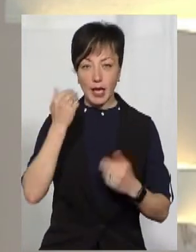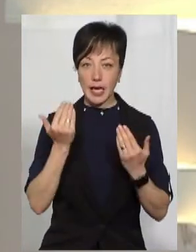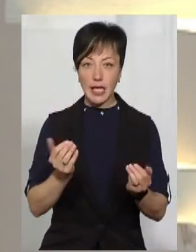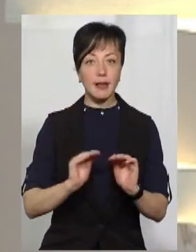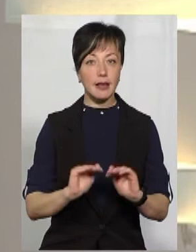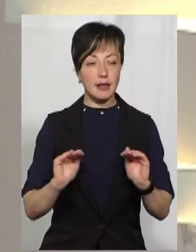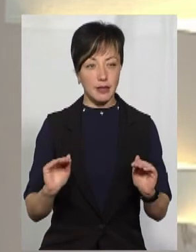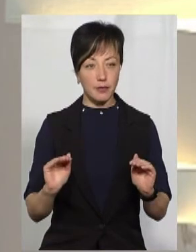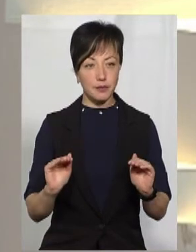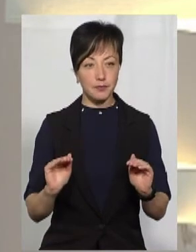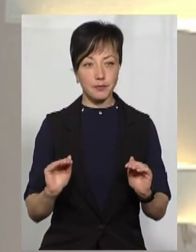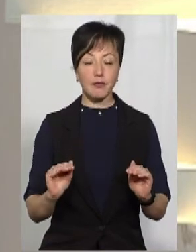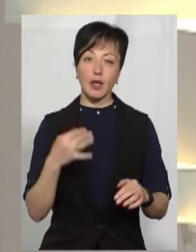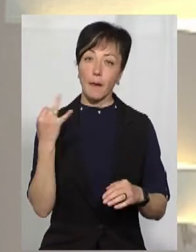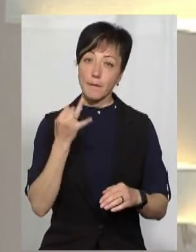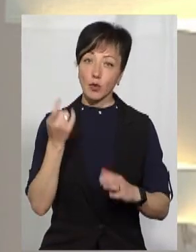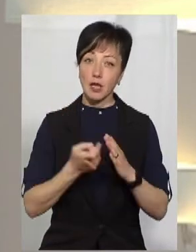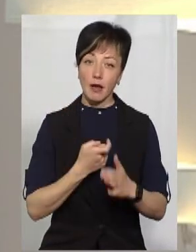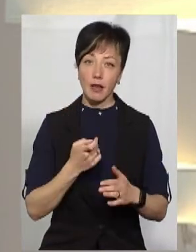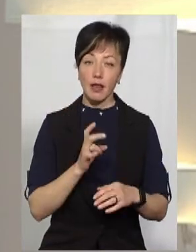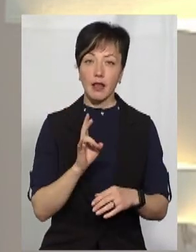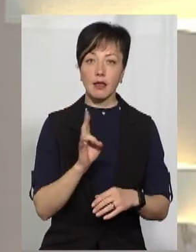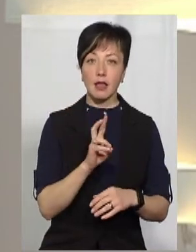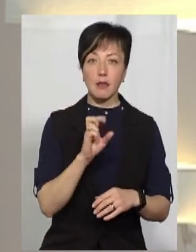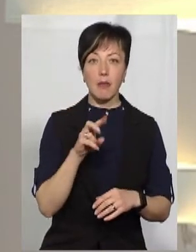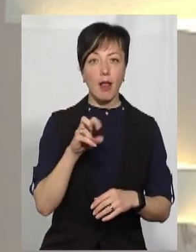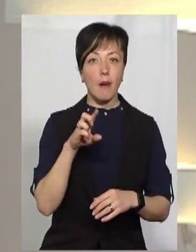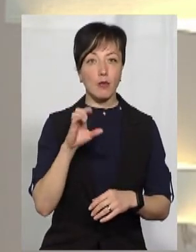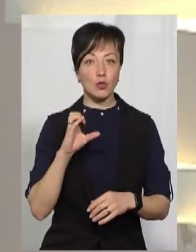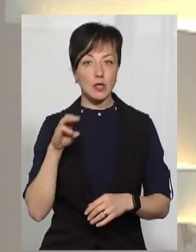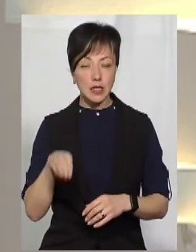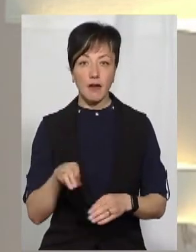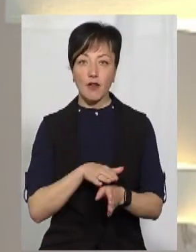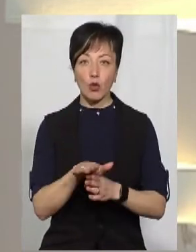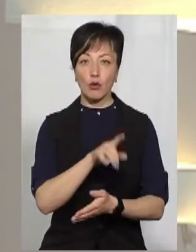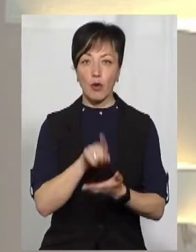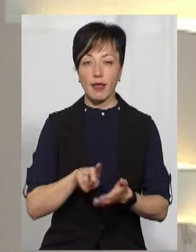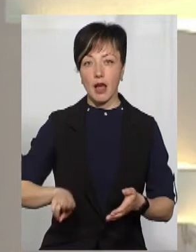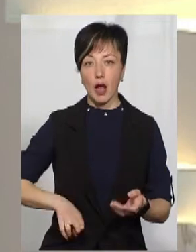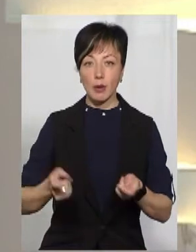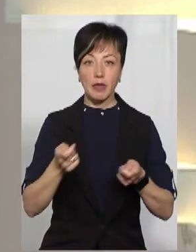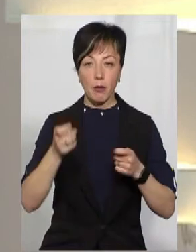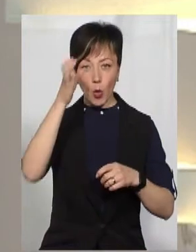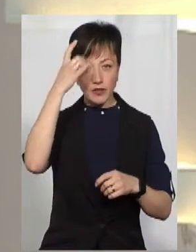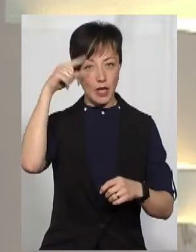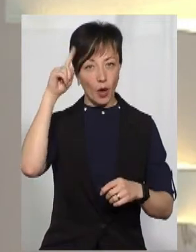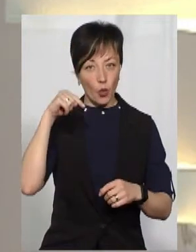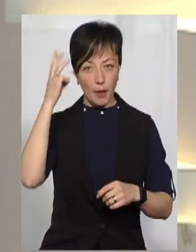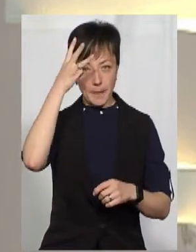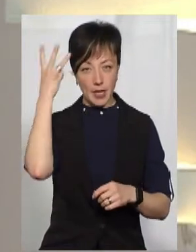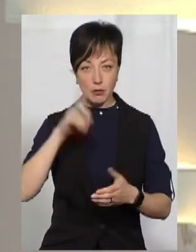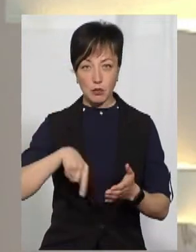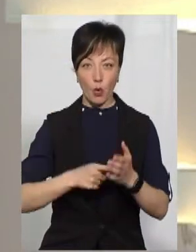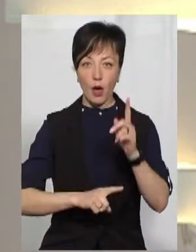їхні діти. Ми поцікавилися у надії балабуст, виконуючи обов'язки директора Департаменту освіти та науки